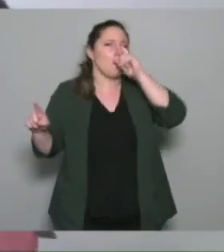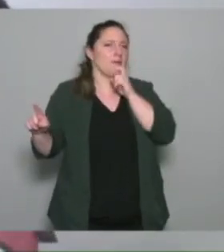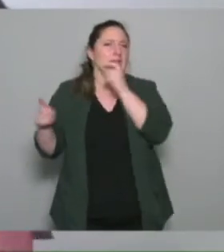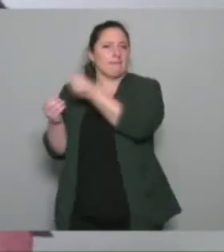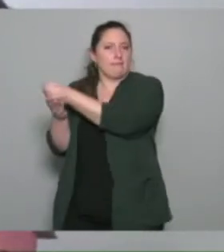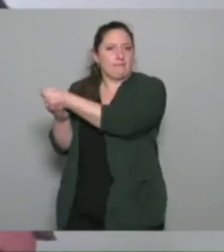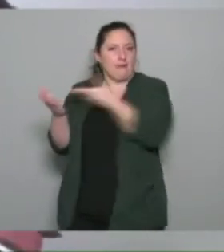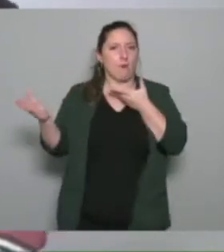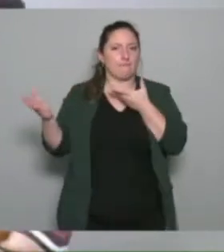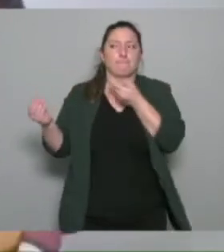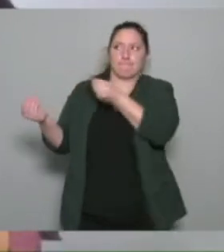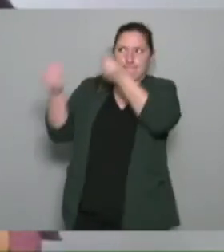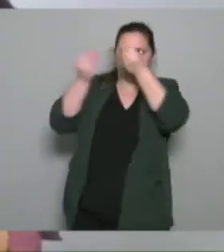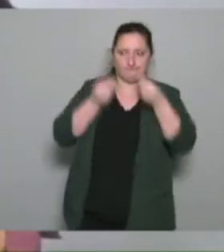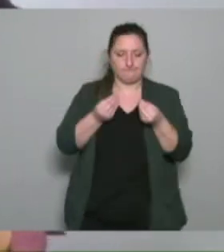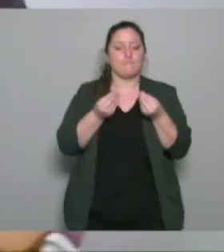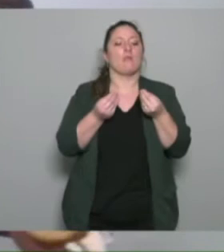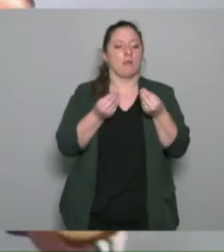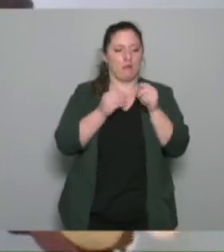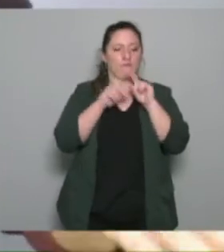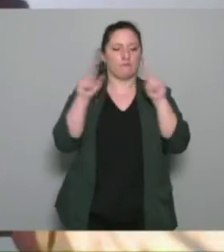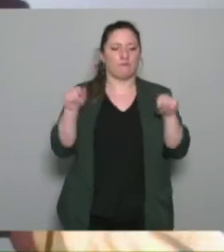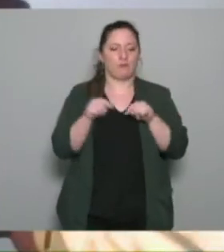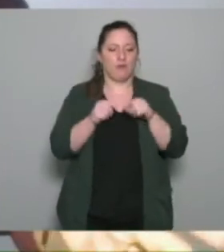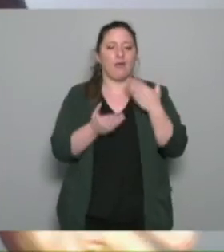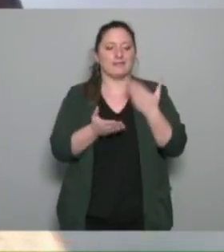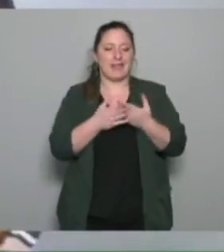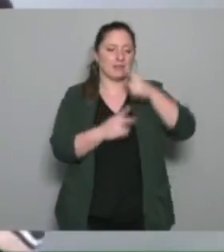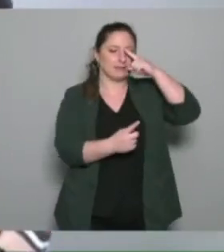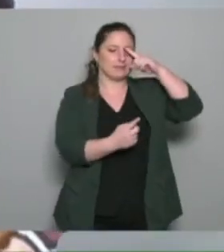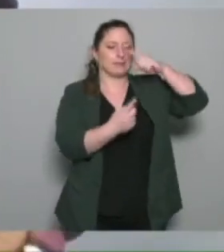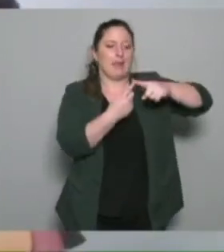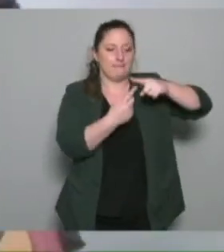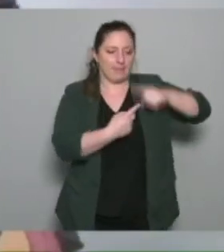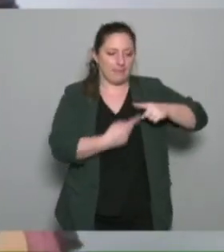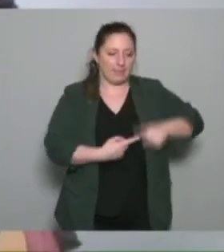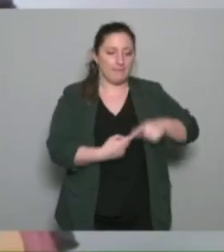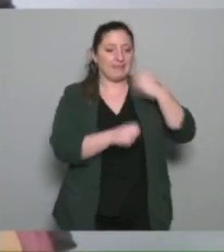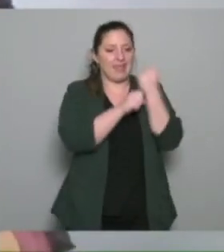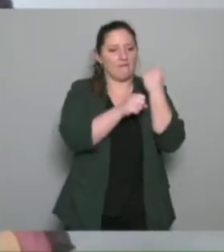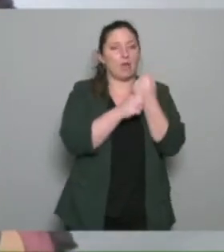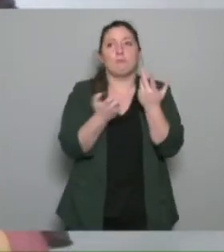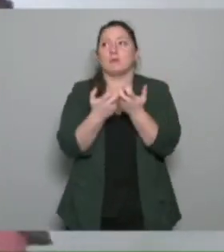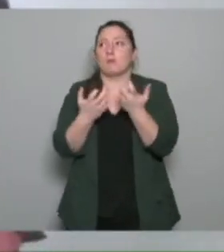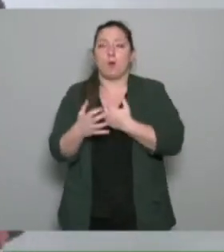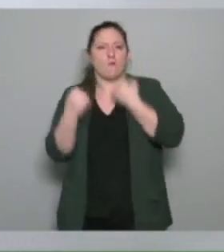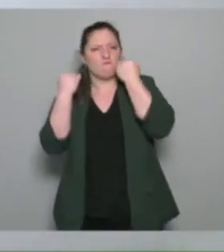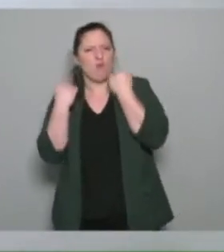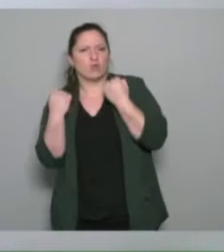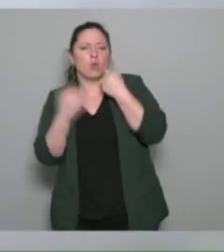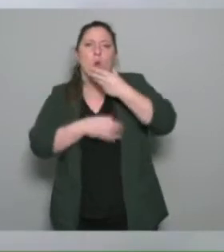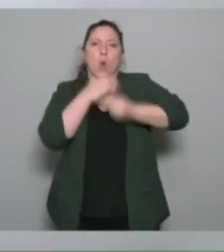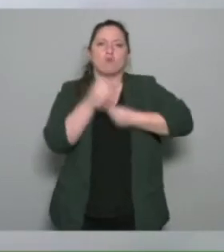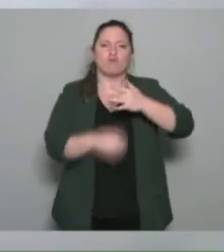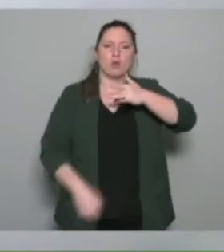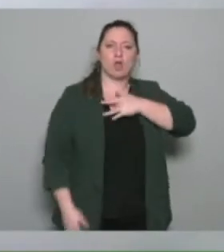de façon clinique c'est ce qu'il fallait travailler est-ce qu'il faut travailler la force est-ce qu'il faut travailler plutôt le cardio est-ce qu'il y a une